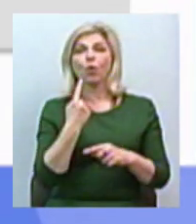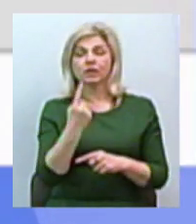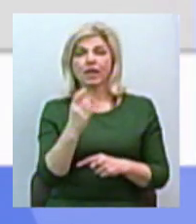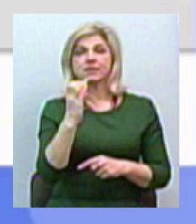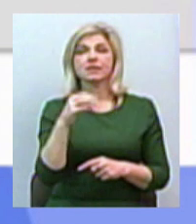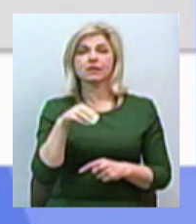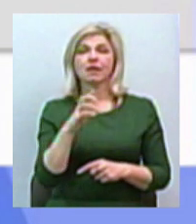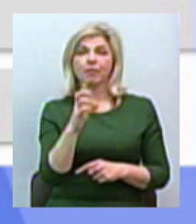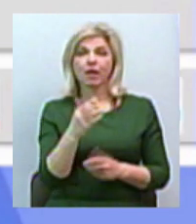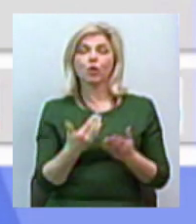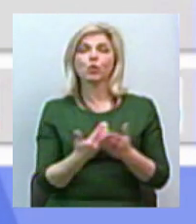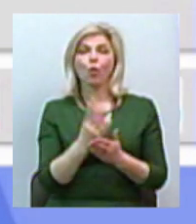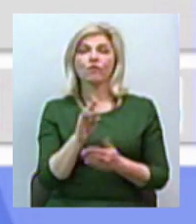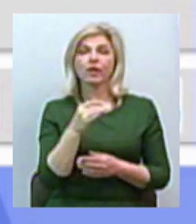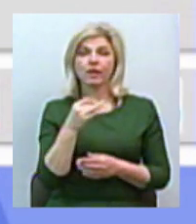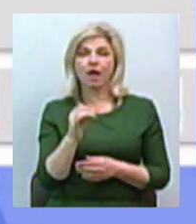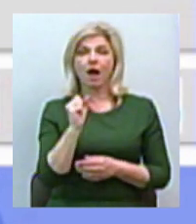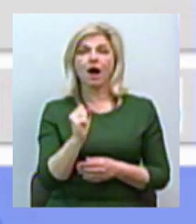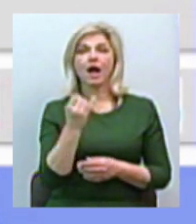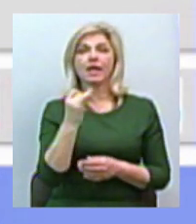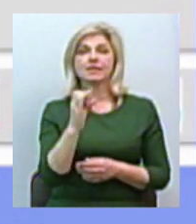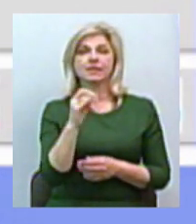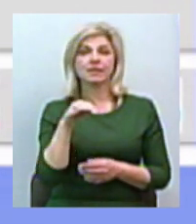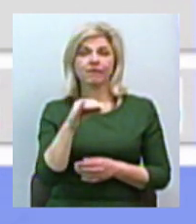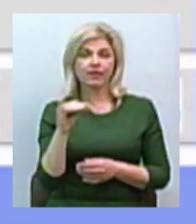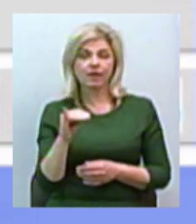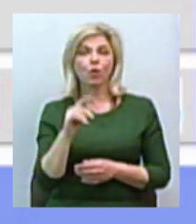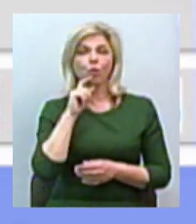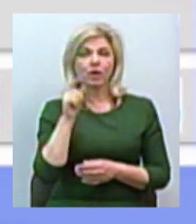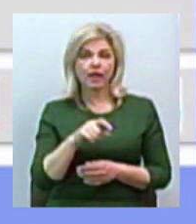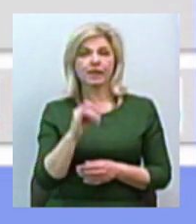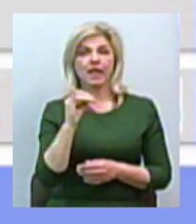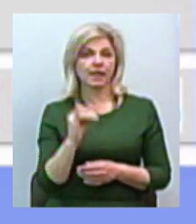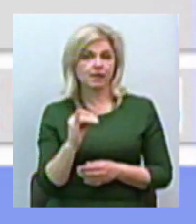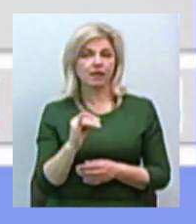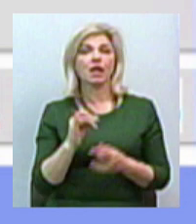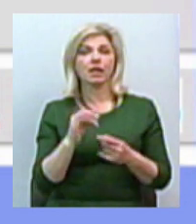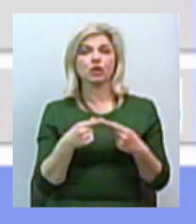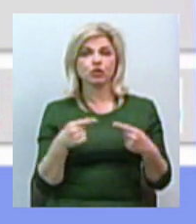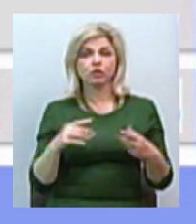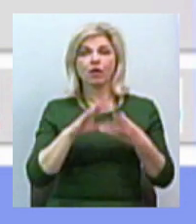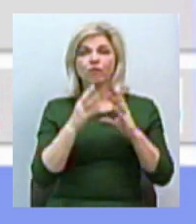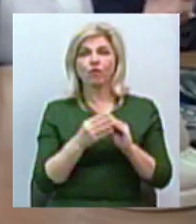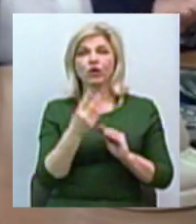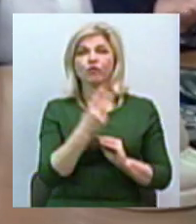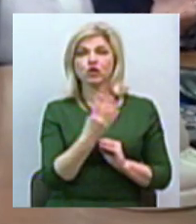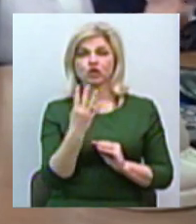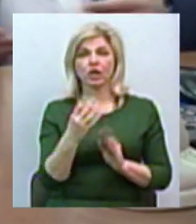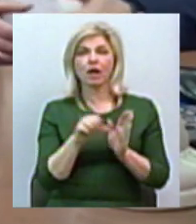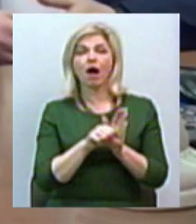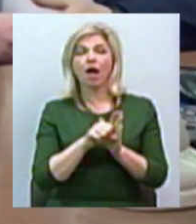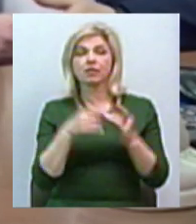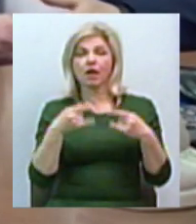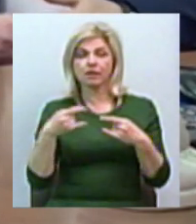СТБ, Новий канал, ICTV, Інтер, Україна та інші. Загалом це 24 телеканали. Директор